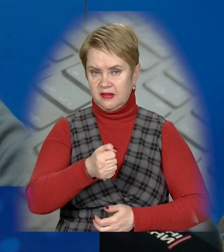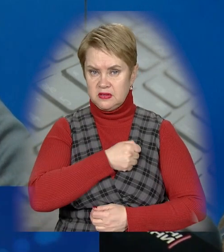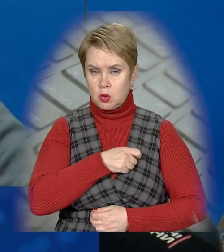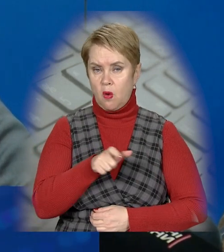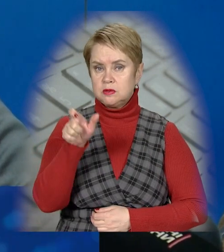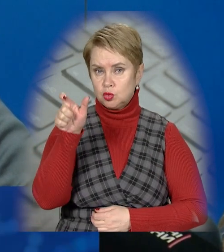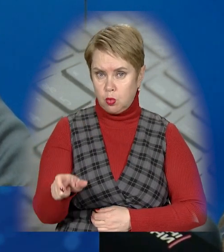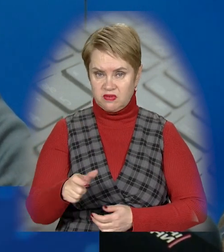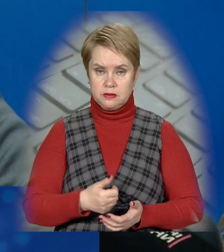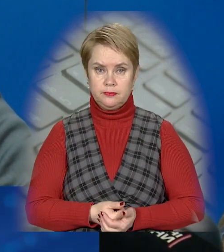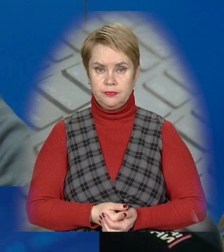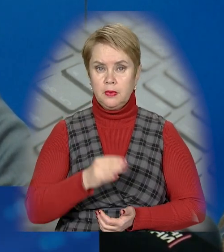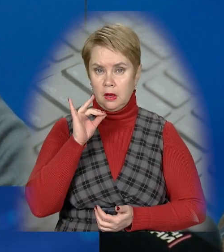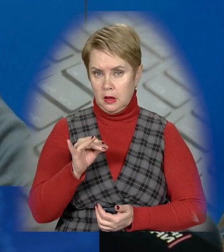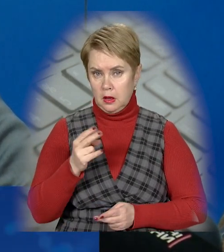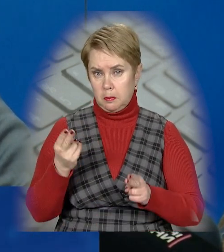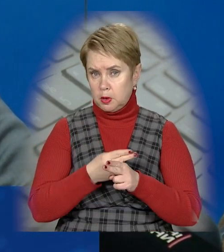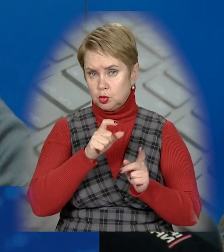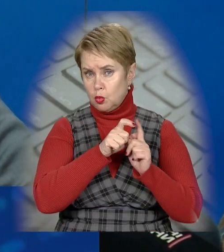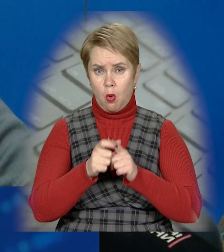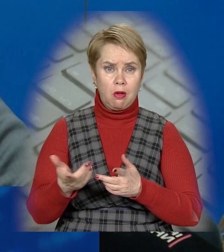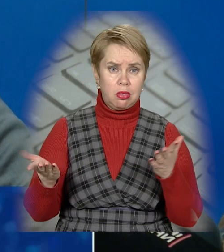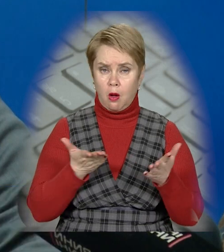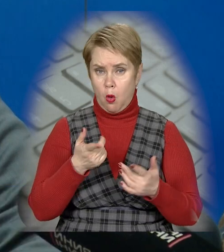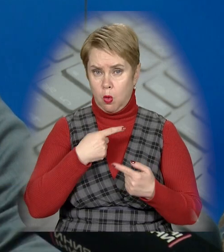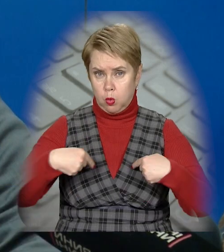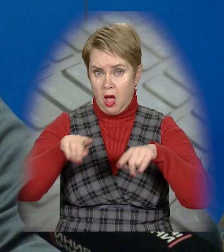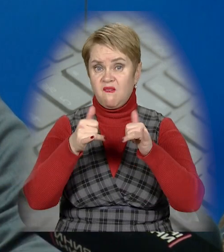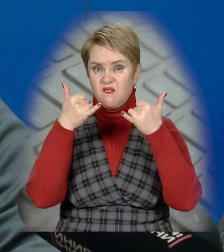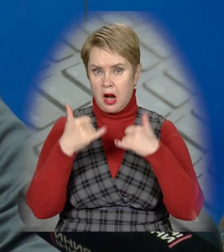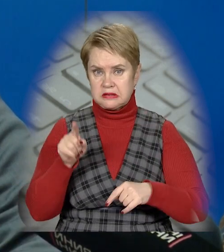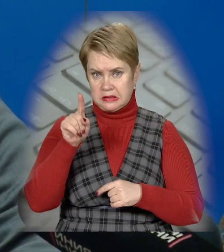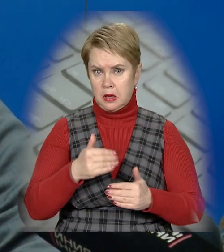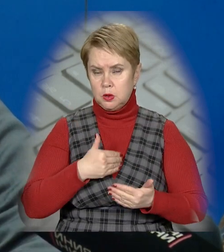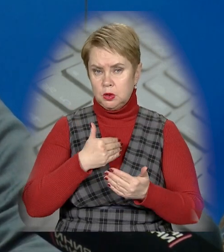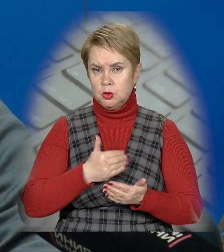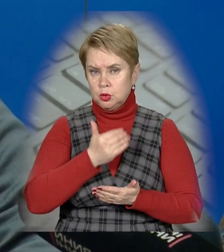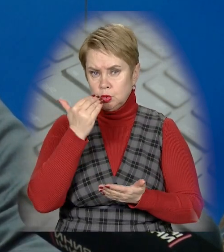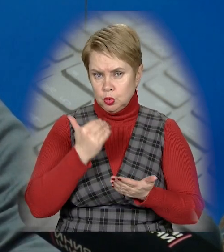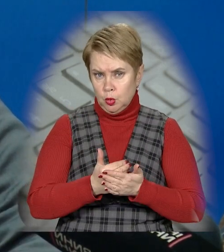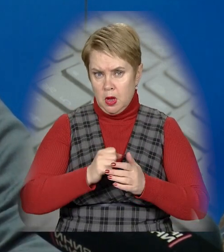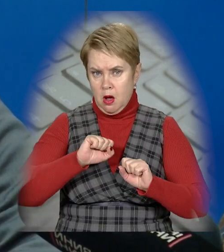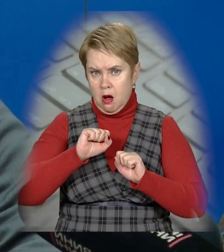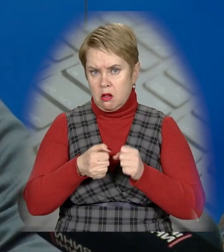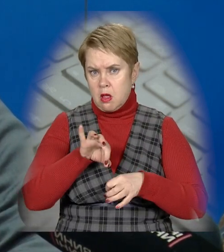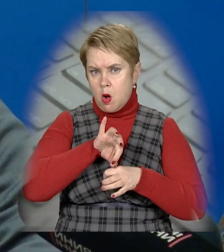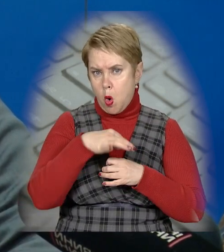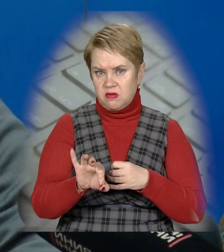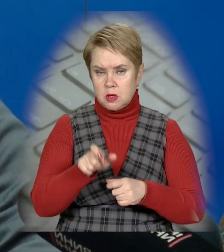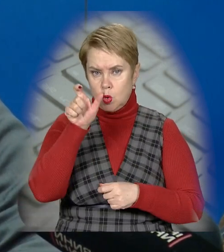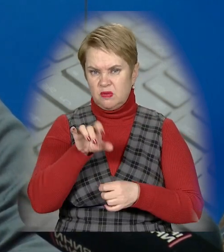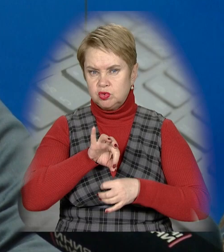військовослужбовець і, безумовно, будь-якого з нас вразила ступінь хладнокровності, з якою